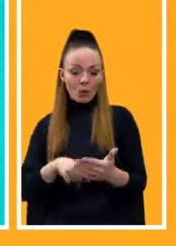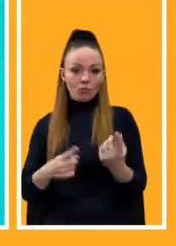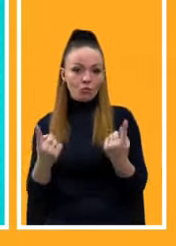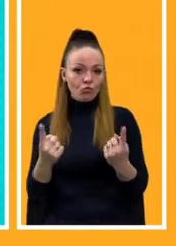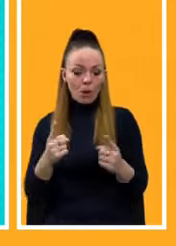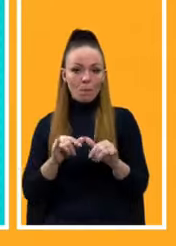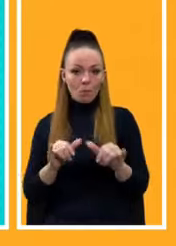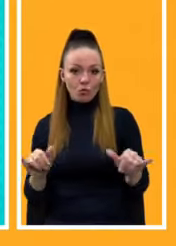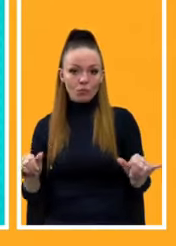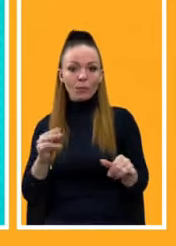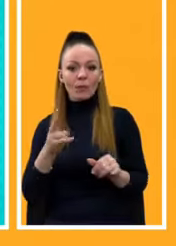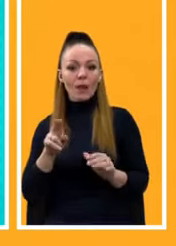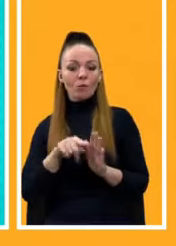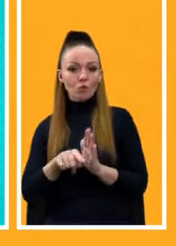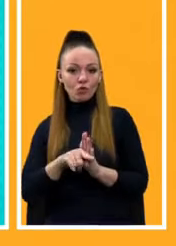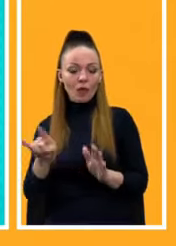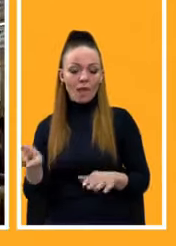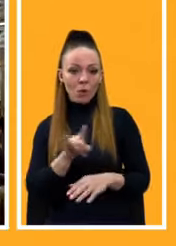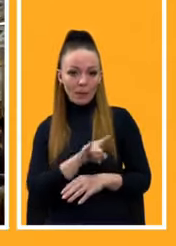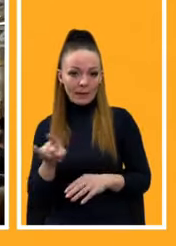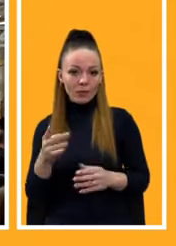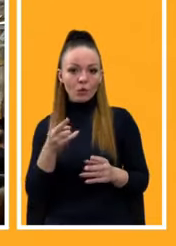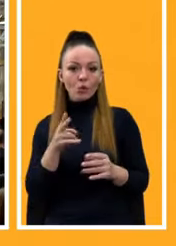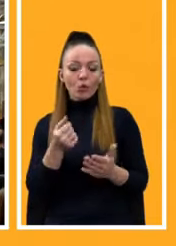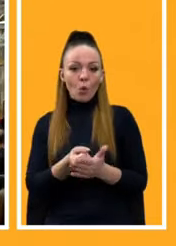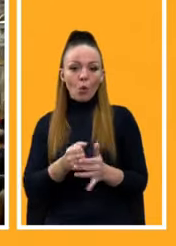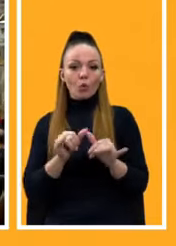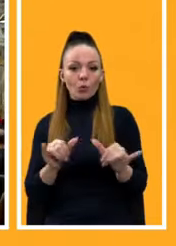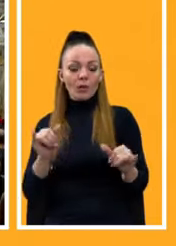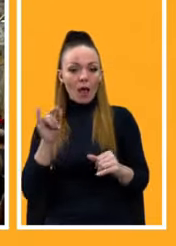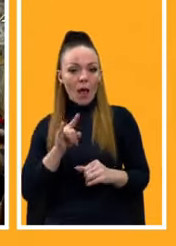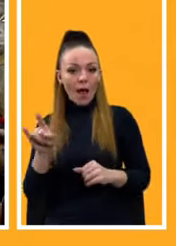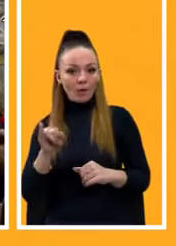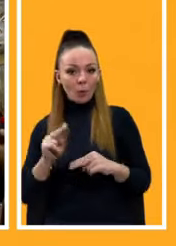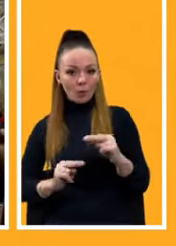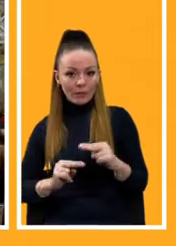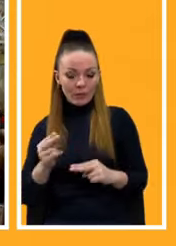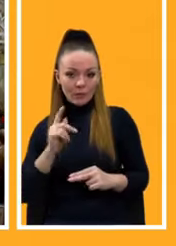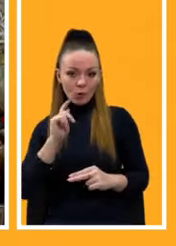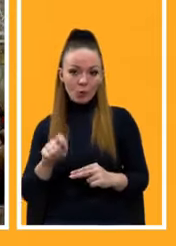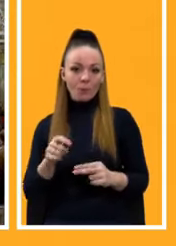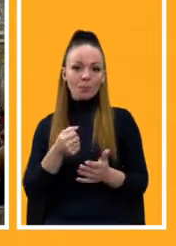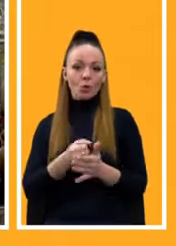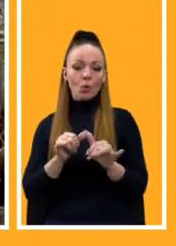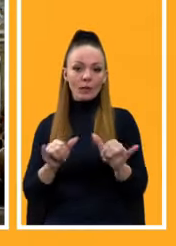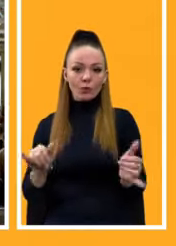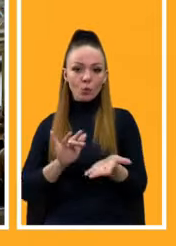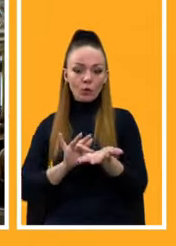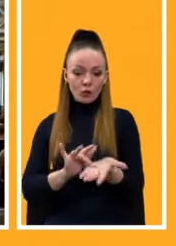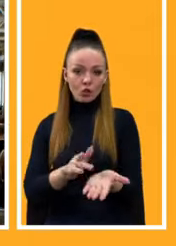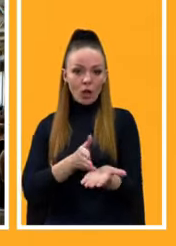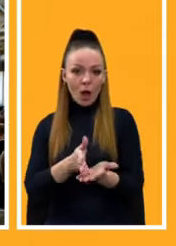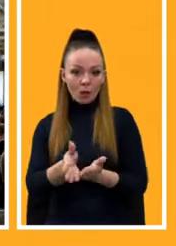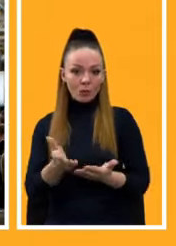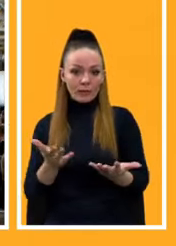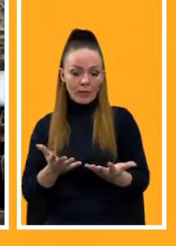розвитку внутрішніх авіаперевезень, до розвитку авіабудівництва в Україні, до розвитку туристичної галузі, на якій я зупинився сьогодні